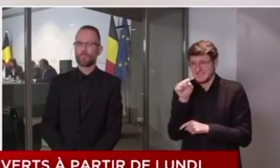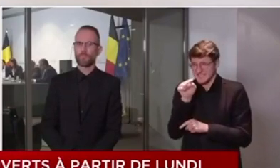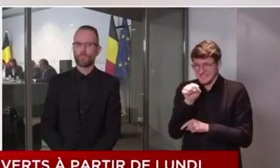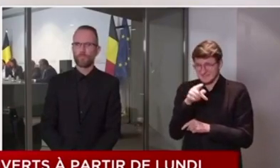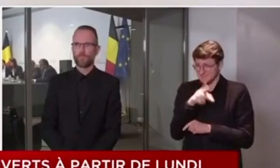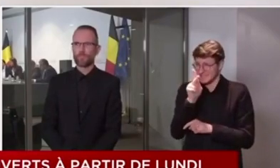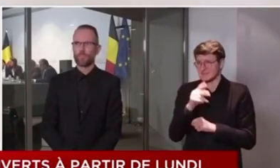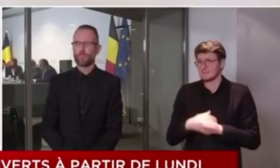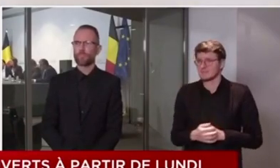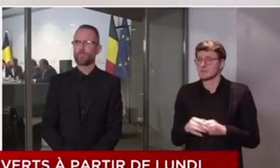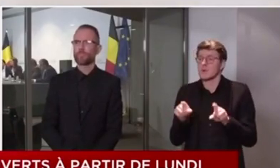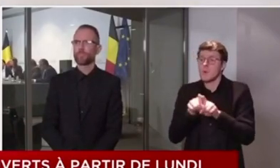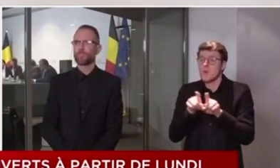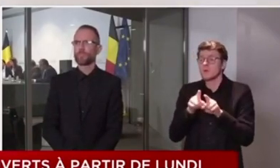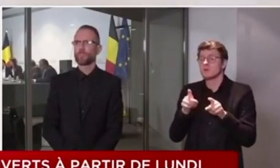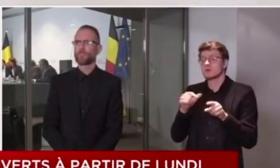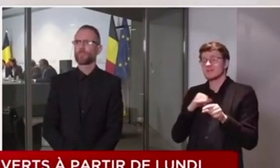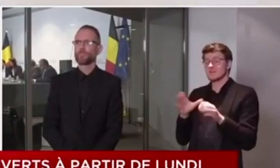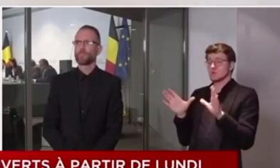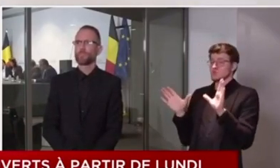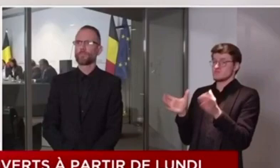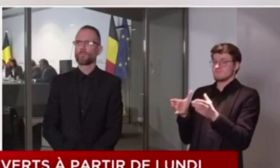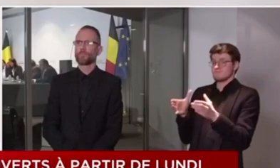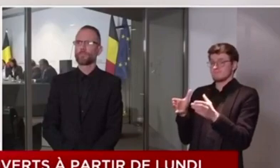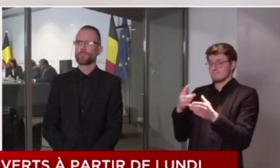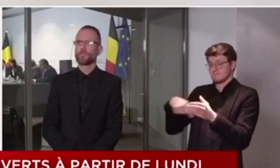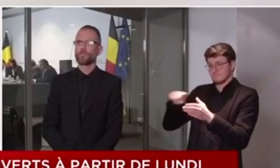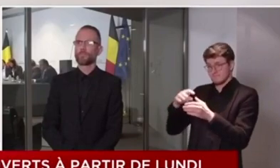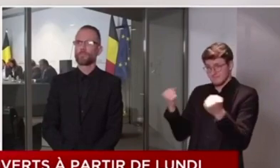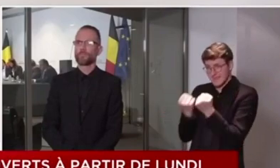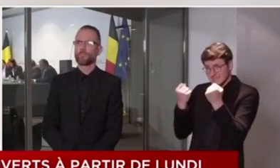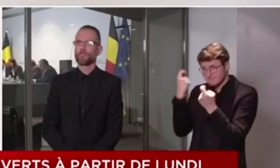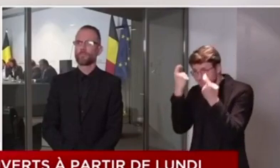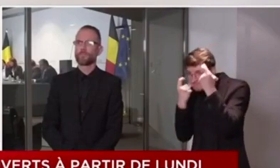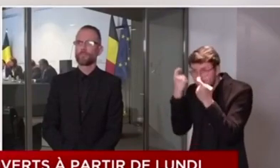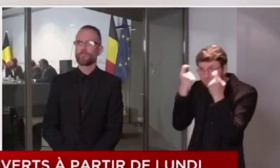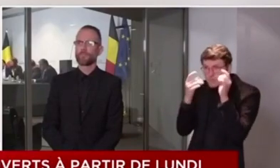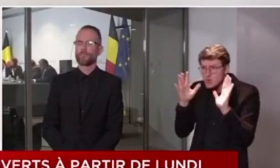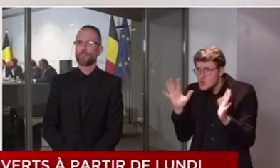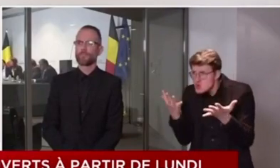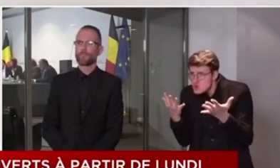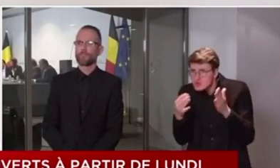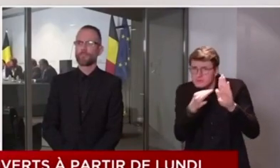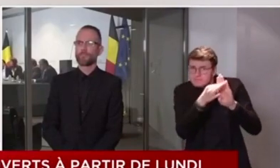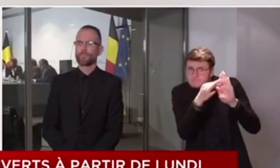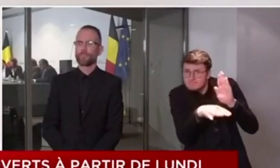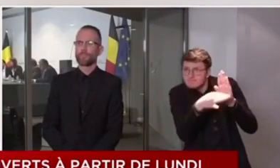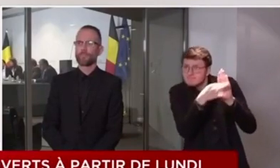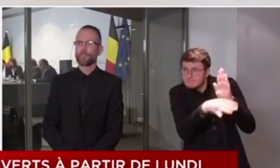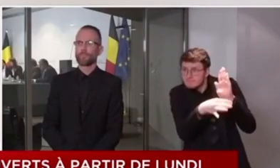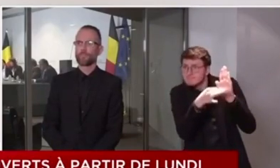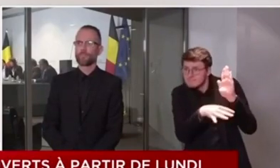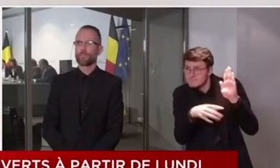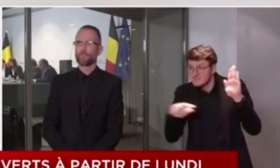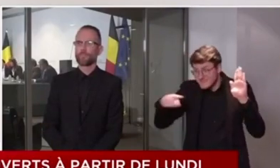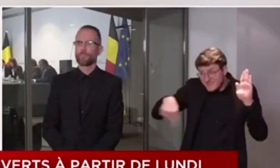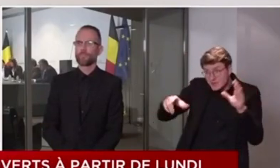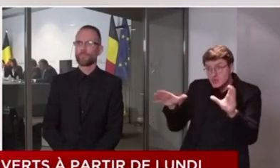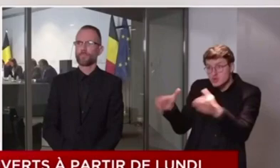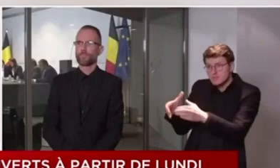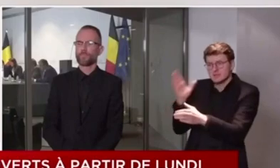nous allons également parler des analyses présentées par le groupe en charge de la stratégie de l'exit.